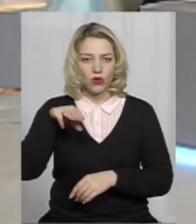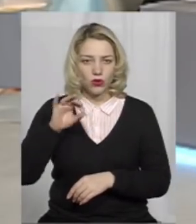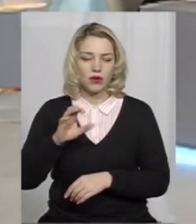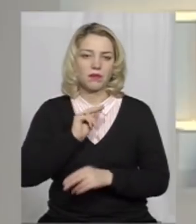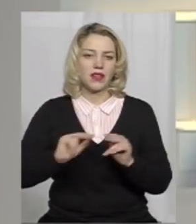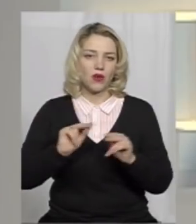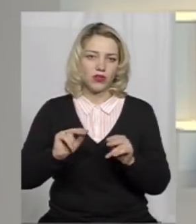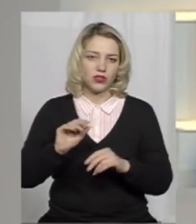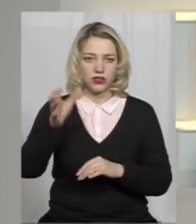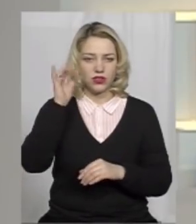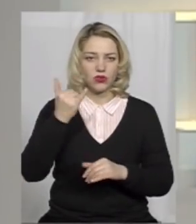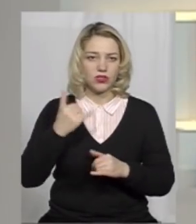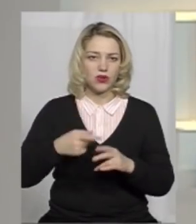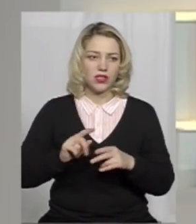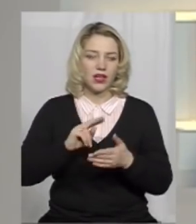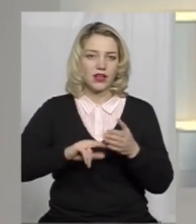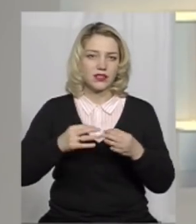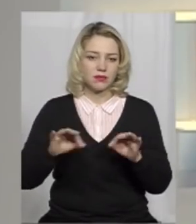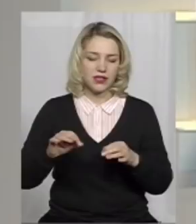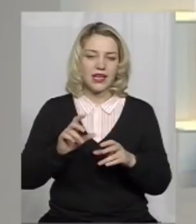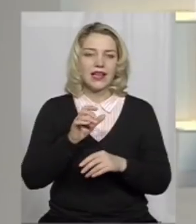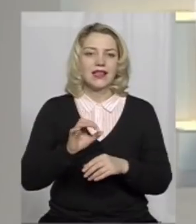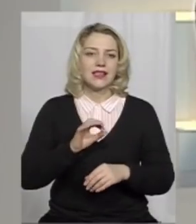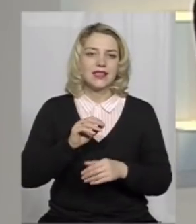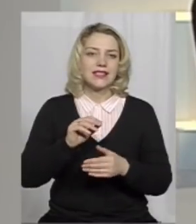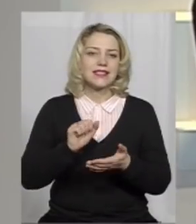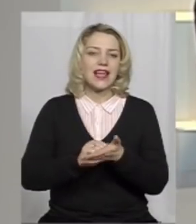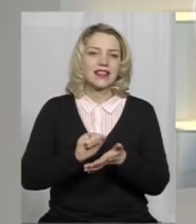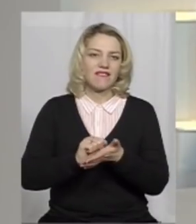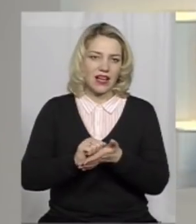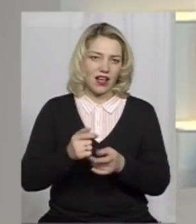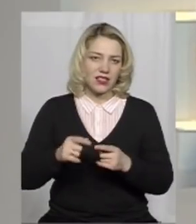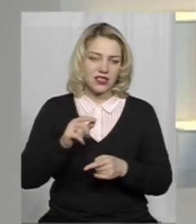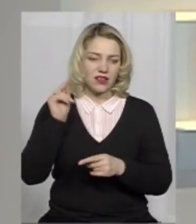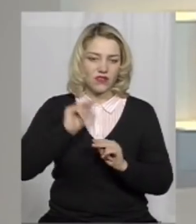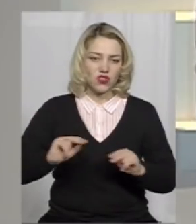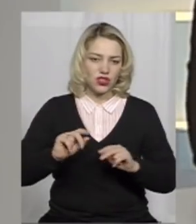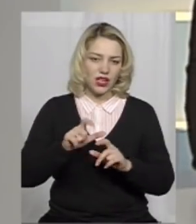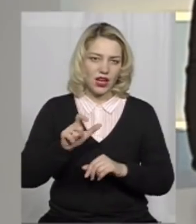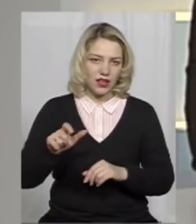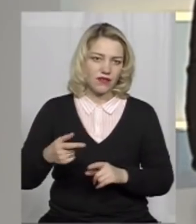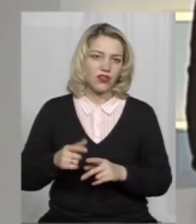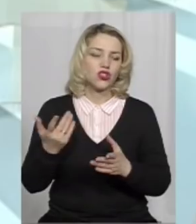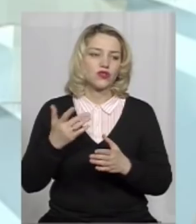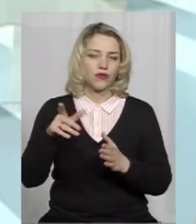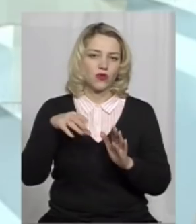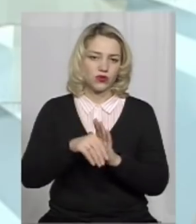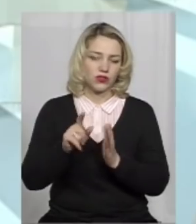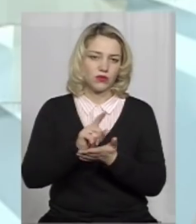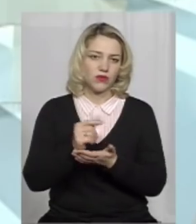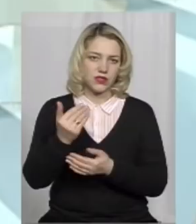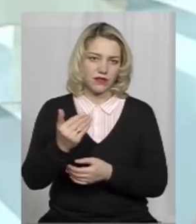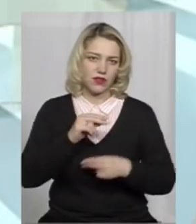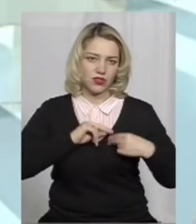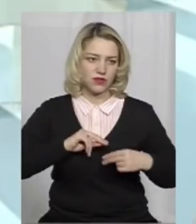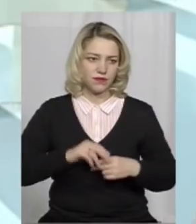от сьогодні ви як експерт сертифікації вчителів. От відколи це і що нового тепер у колі ваших обов'язків? Дякую вам за